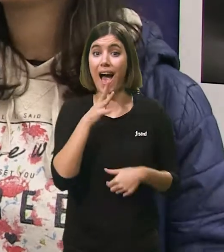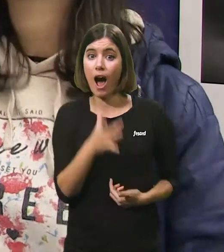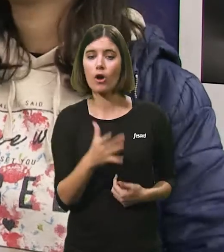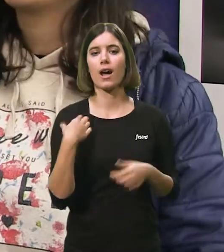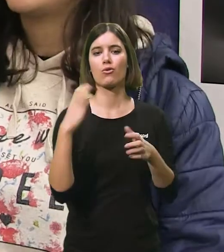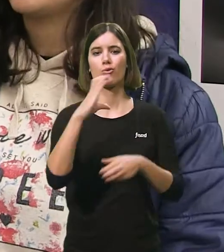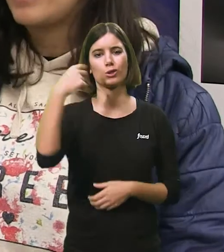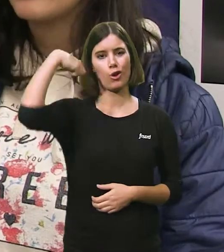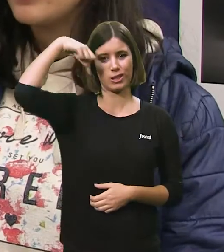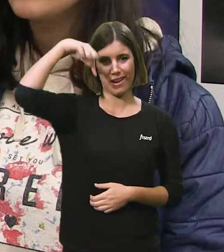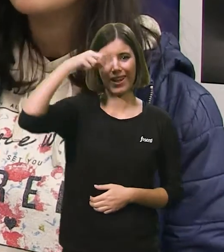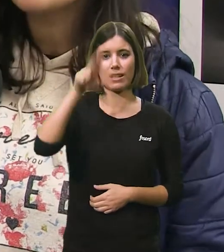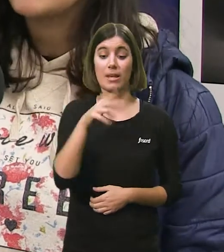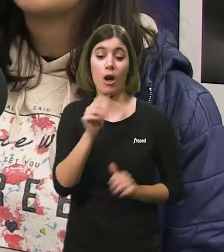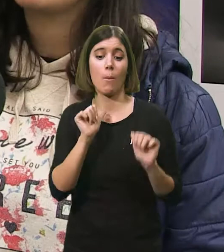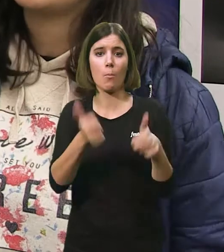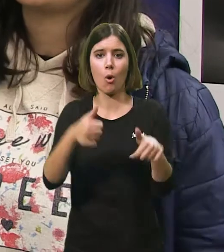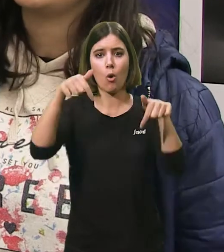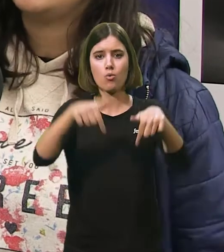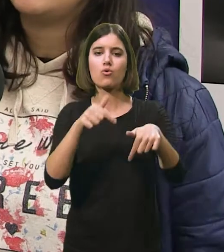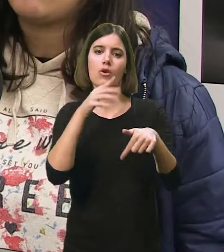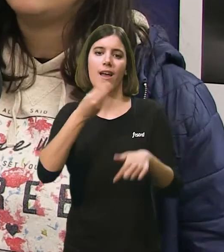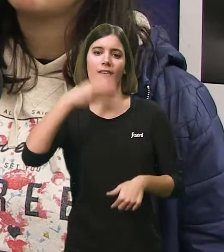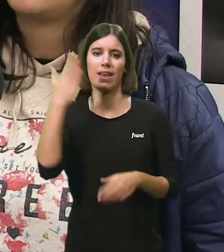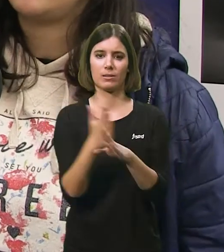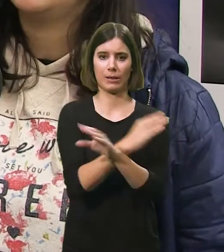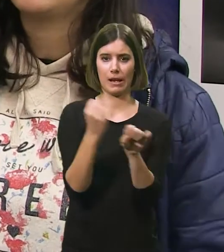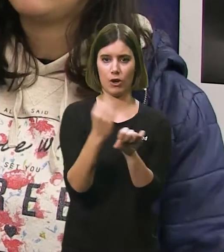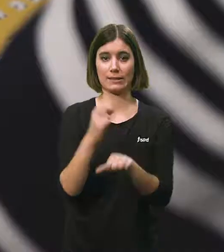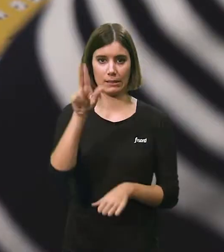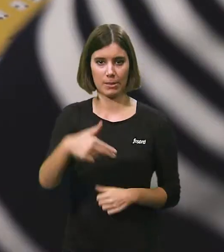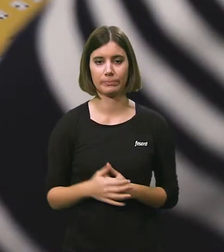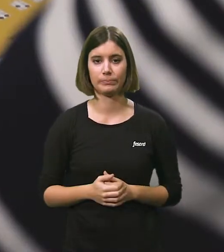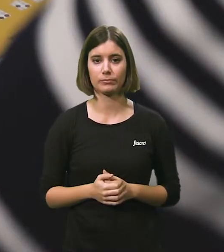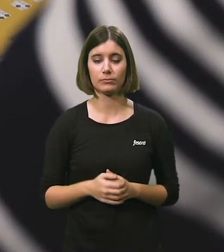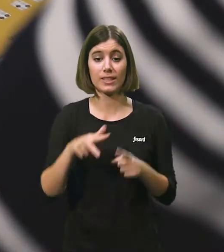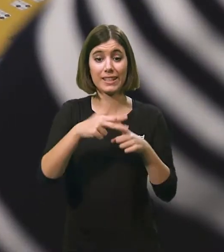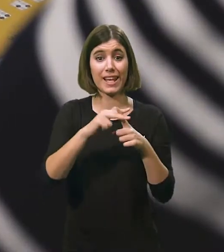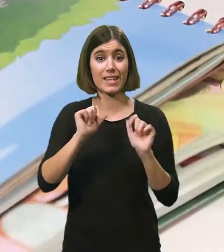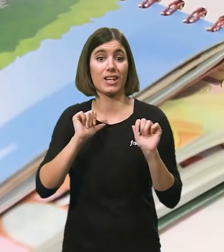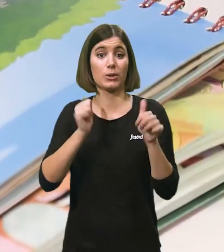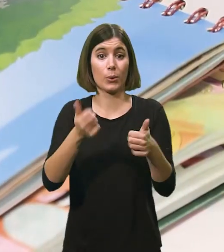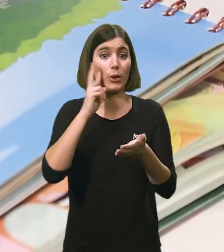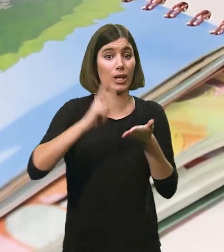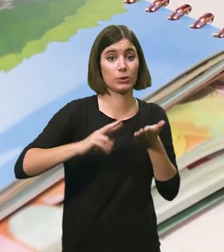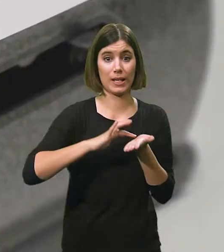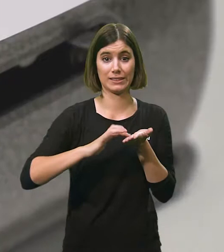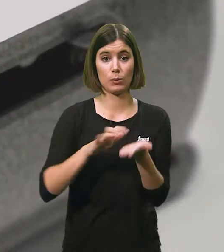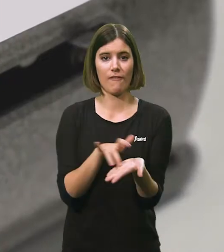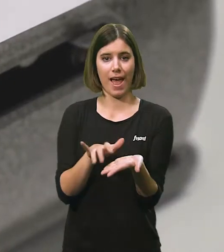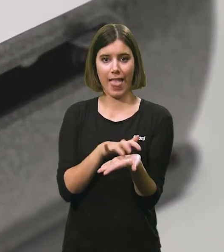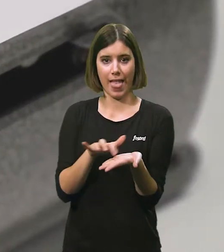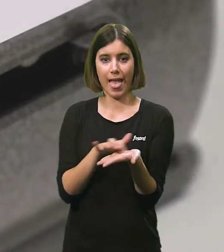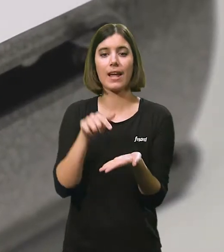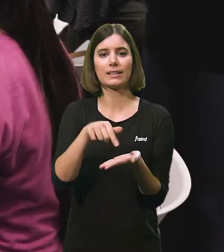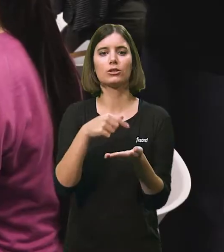i ara he terminat un curs de conserge d'ordenança, i ara ho veiem pensar d'habilitats prelaborals. El taller d'introducció a la lectura i escritura